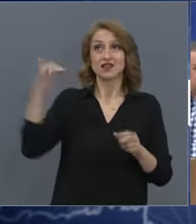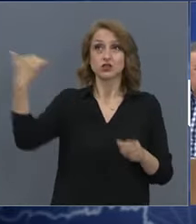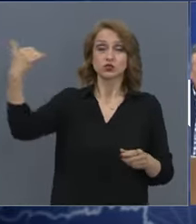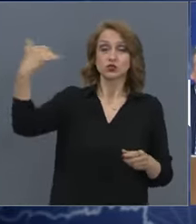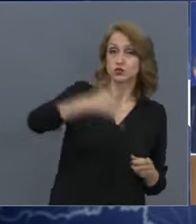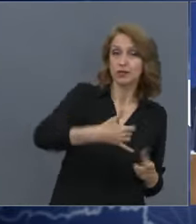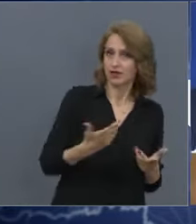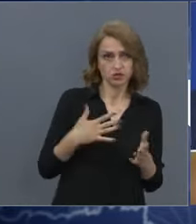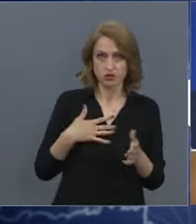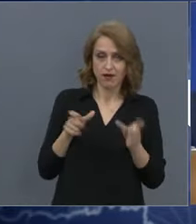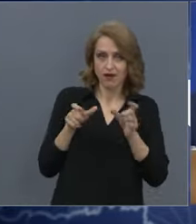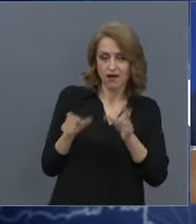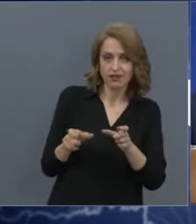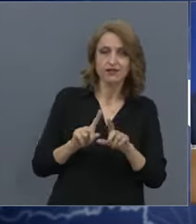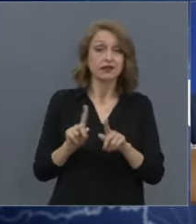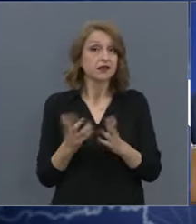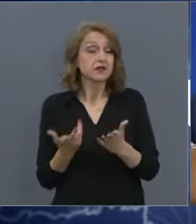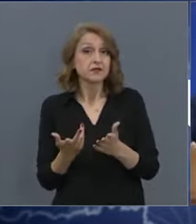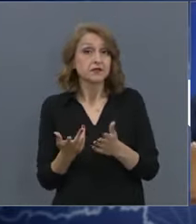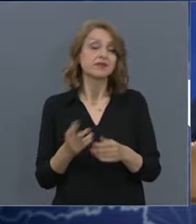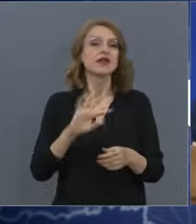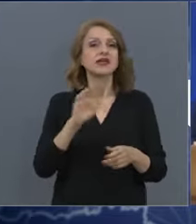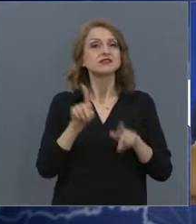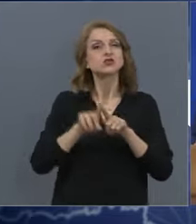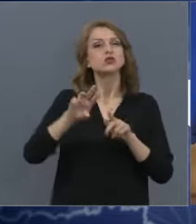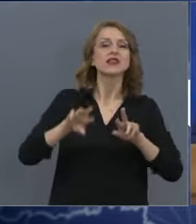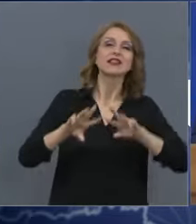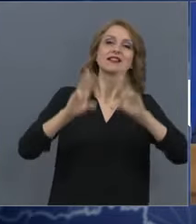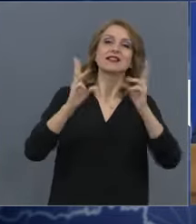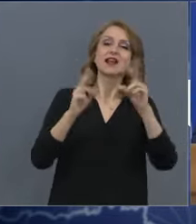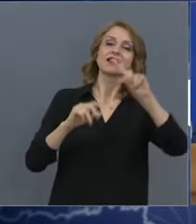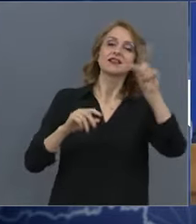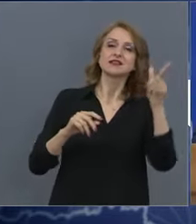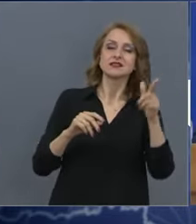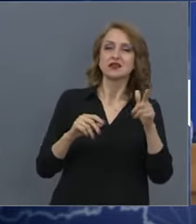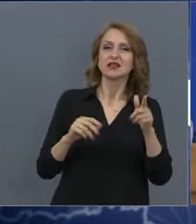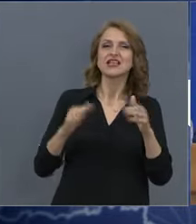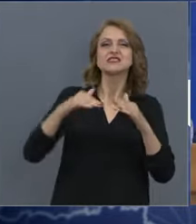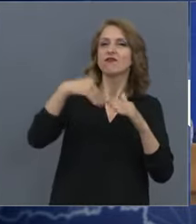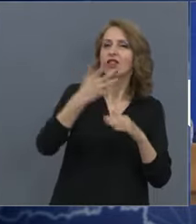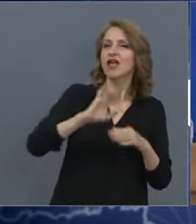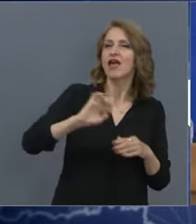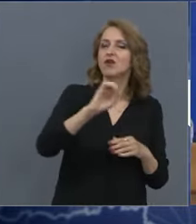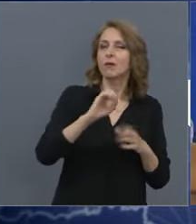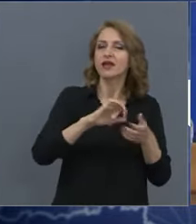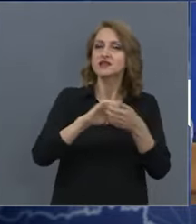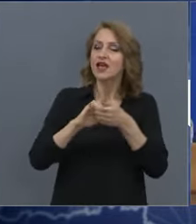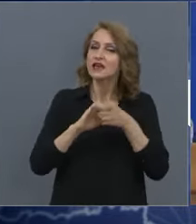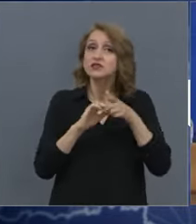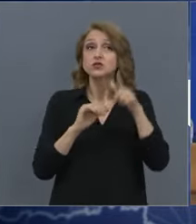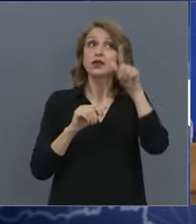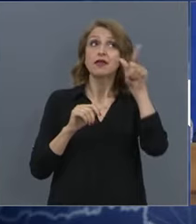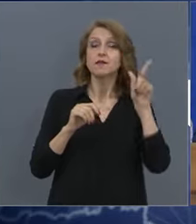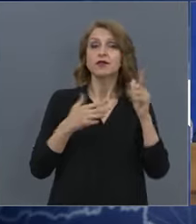все пак за ограниченията за влизане на граждани на трети страни и на други страни на Европейския съюз. Някои от тях, които имат повече